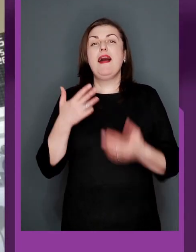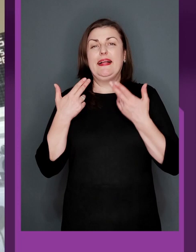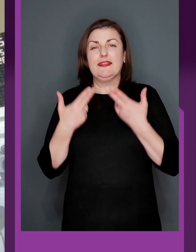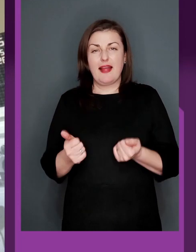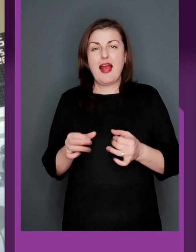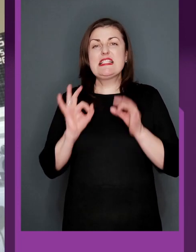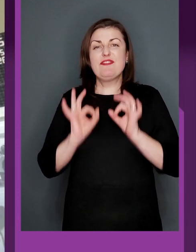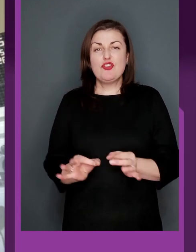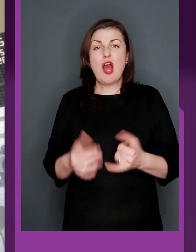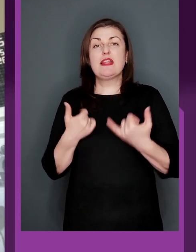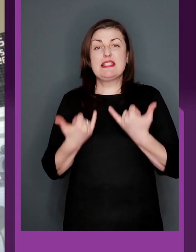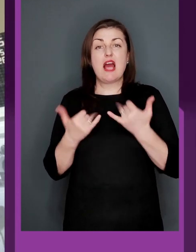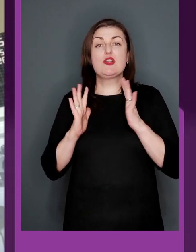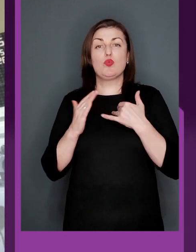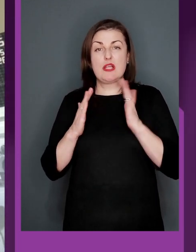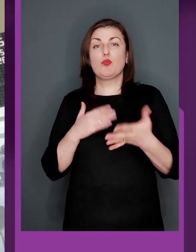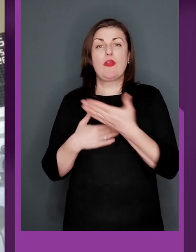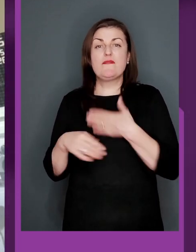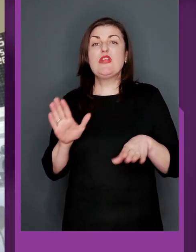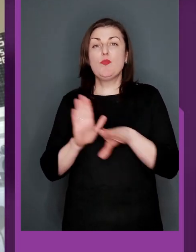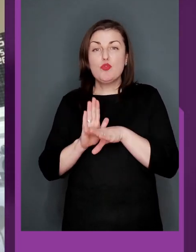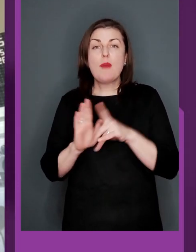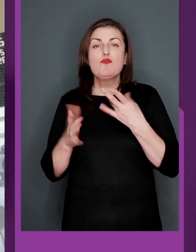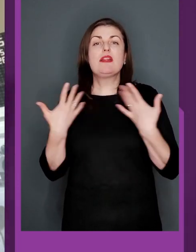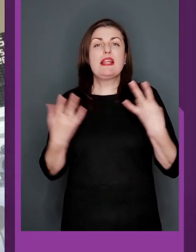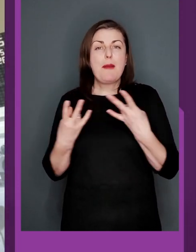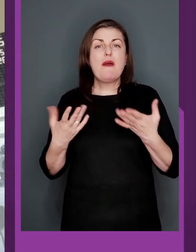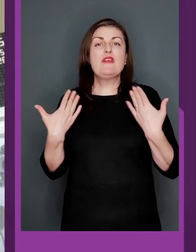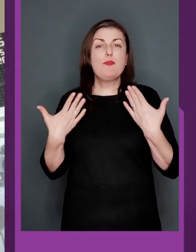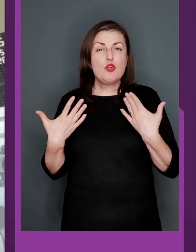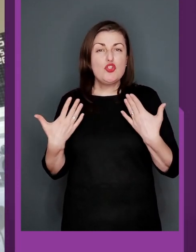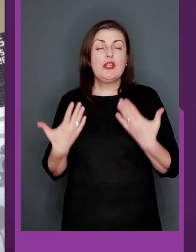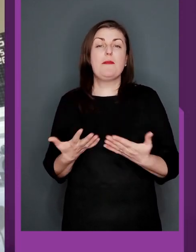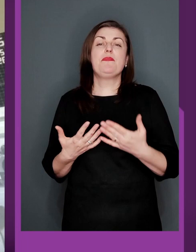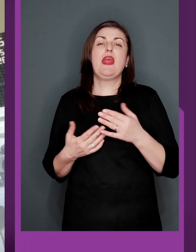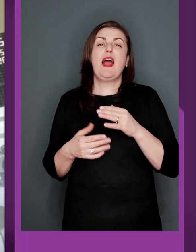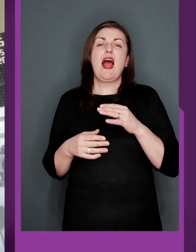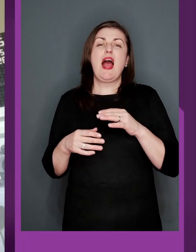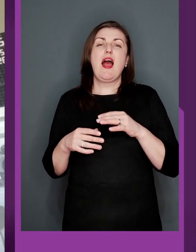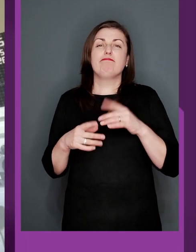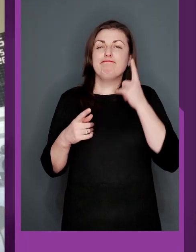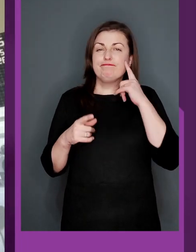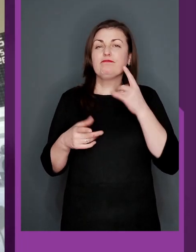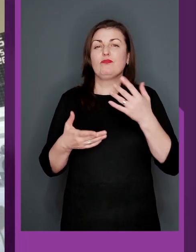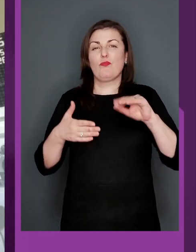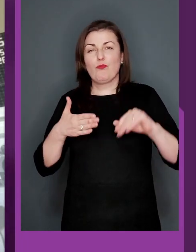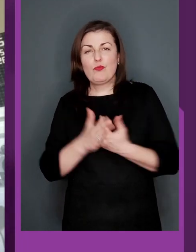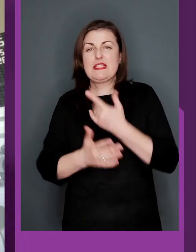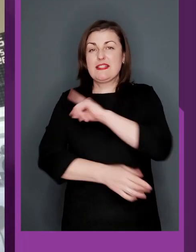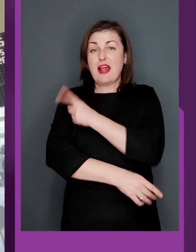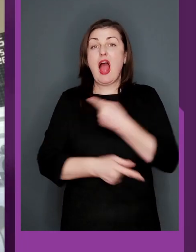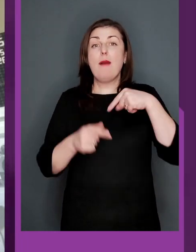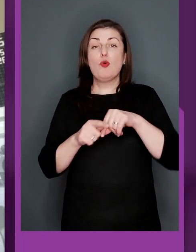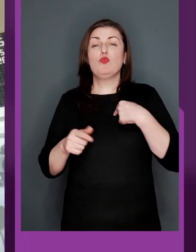Так, звичайно, зараз у нас буде відпустка, тому що треба відпочити, закумулювати нові сили.